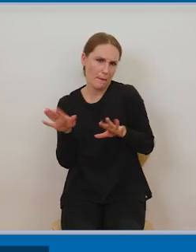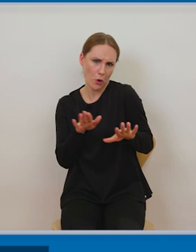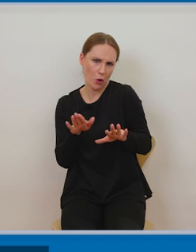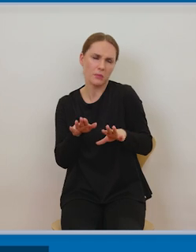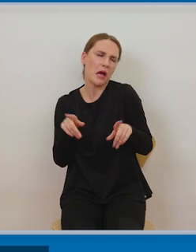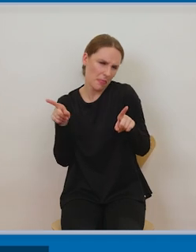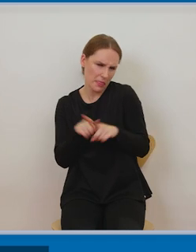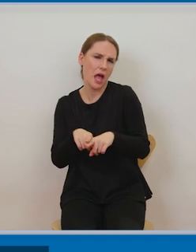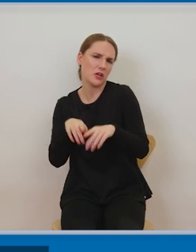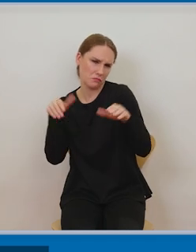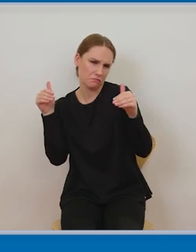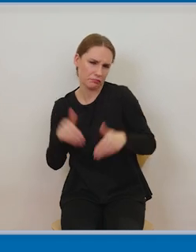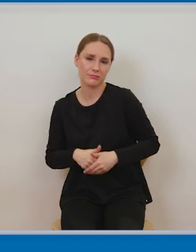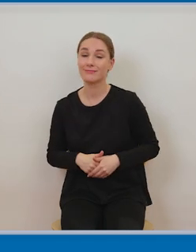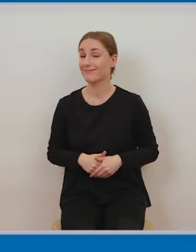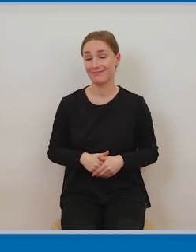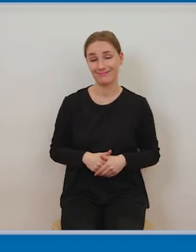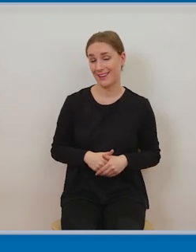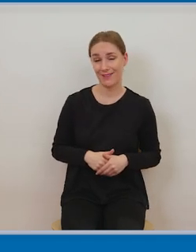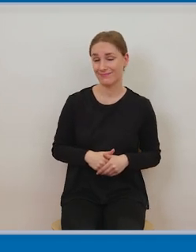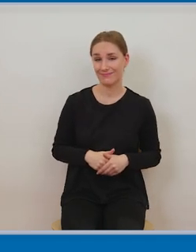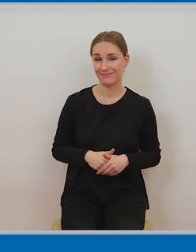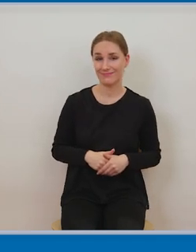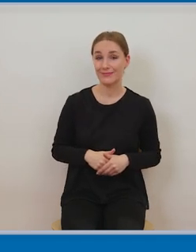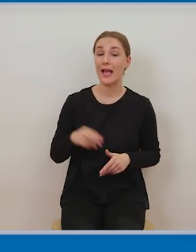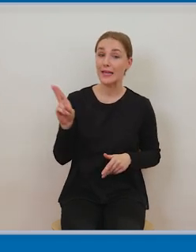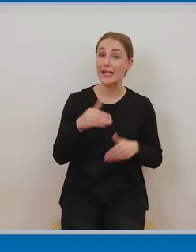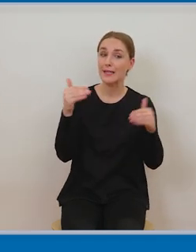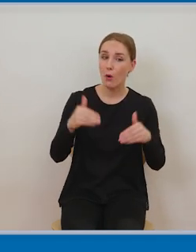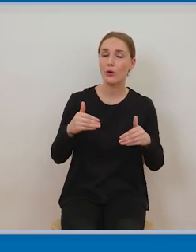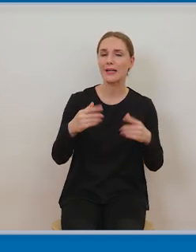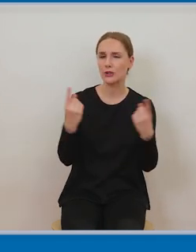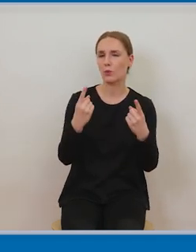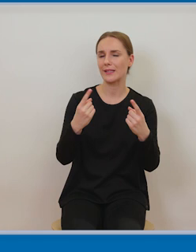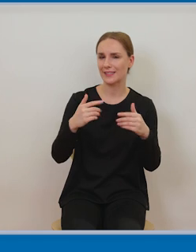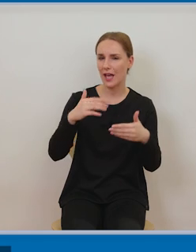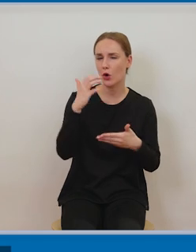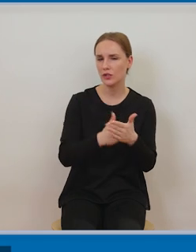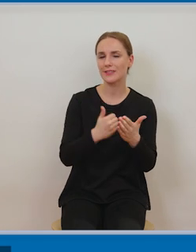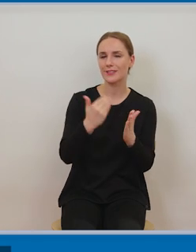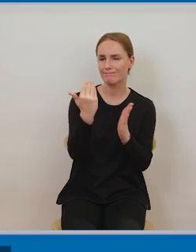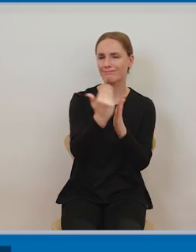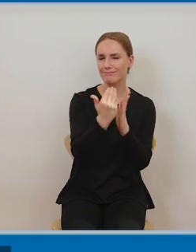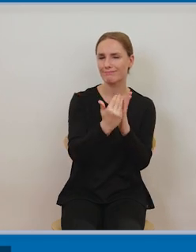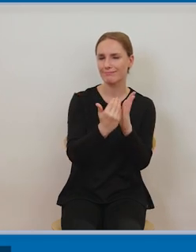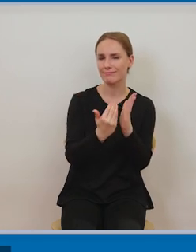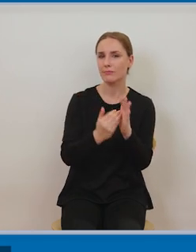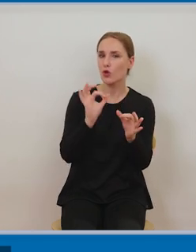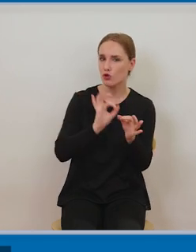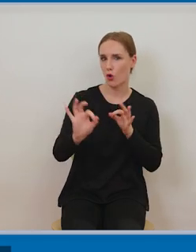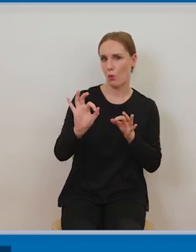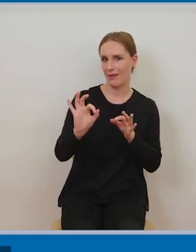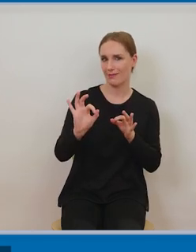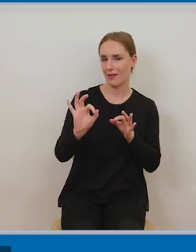zakresie w odniesieniu do jakich utworów na jakich zasadach można korzystać czyli proszę pamiętać że to korzystanie obejmuje tylko